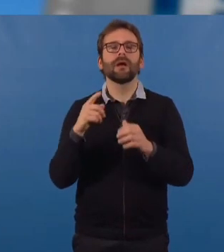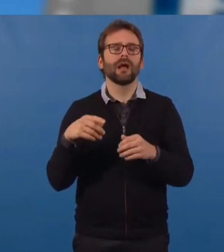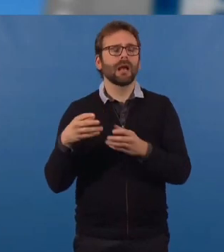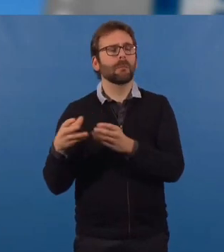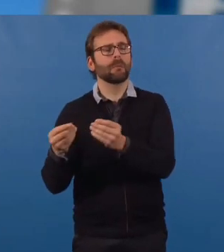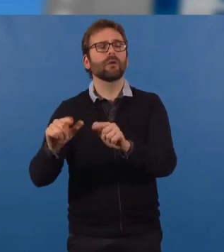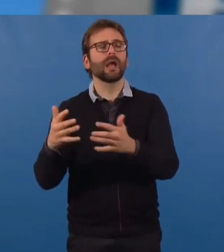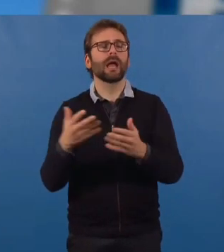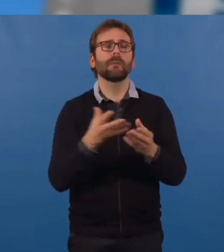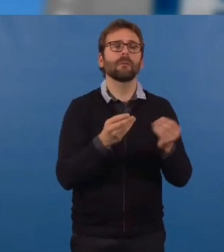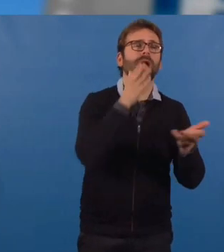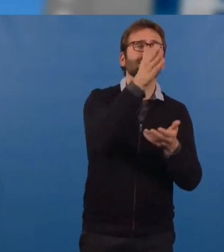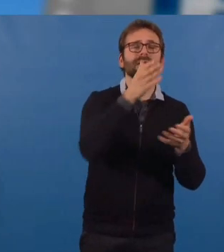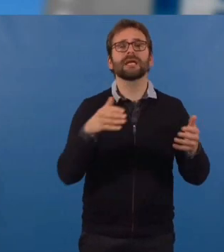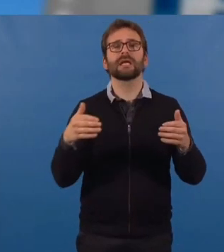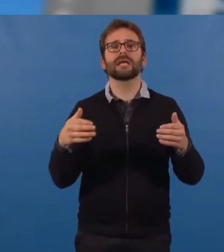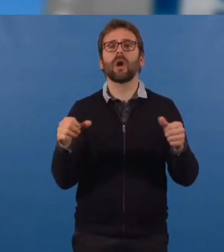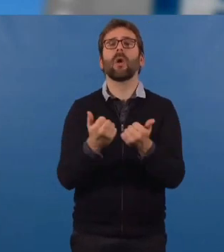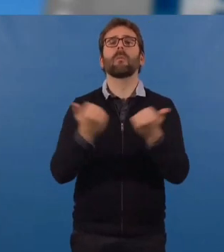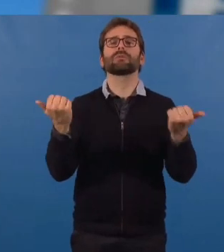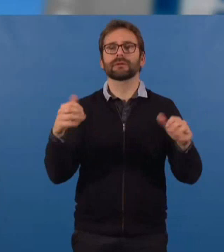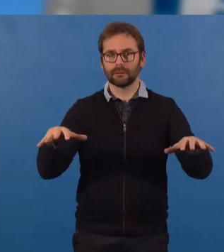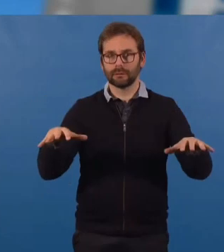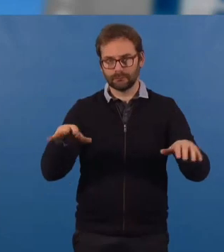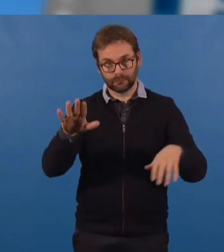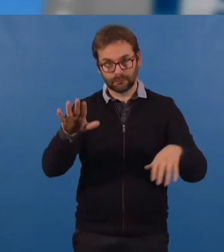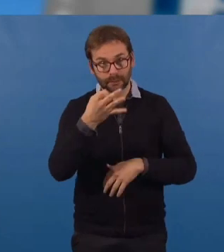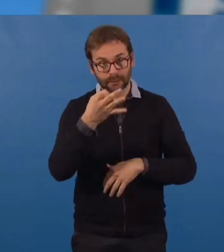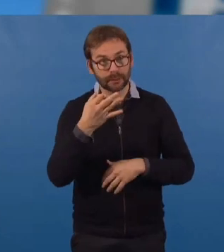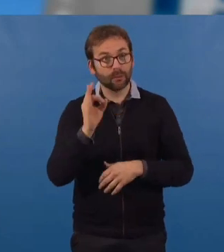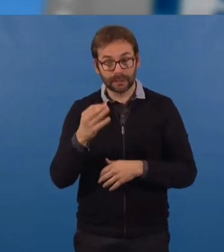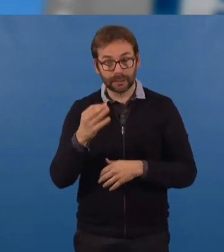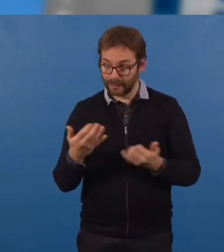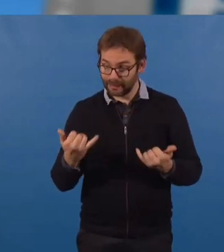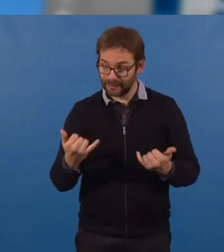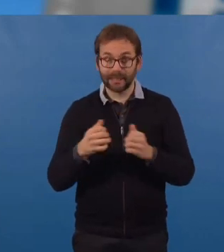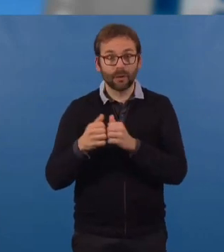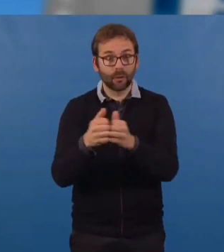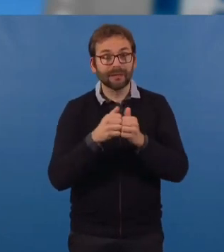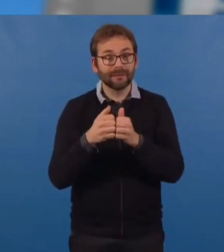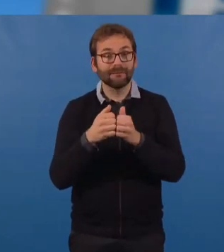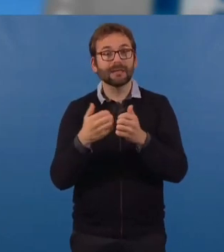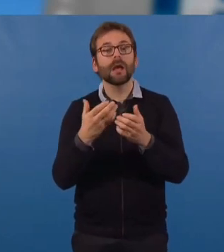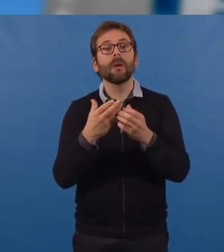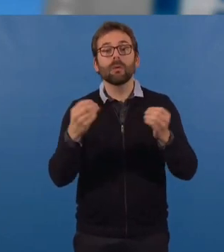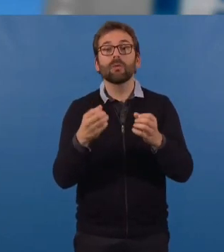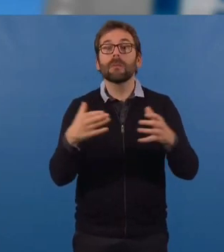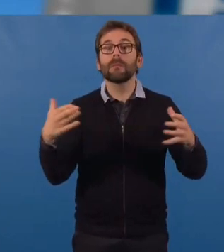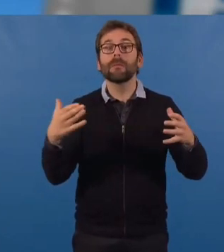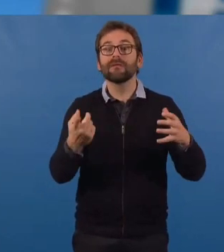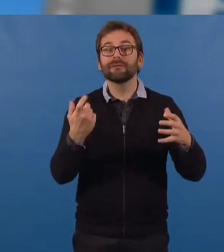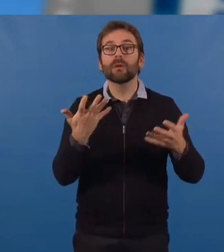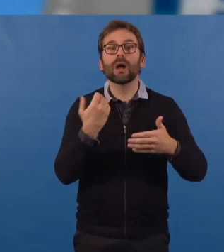habitants de demain. Effectivement, cela a été rappelé. Le solde naturel de notre collectivité est issu pour beaucoup, évidemment, de